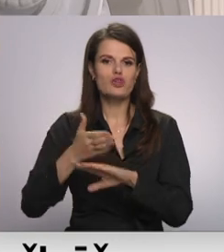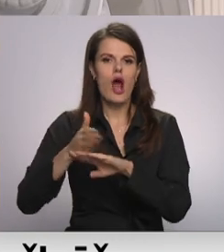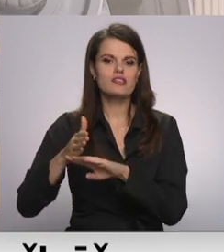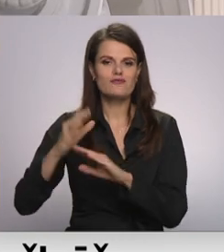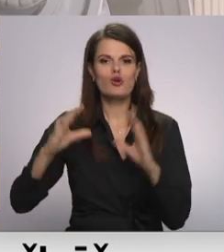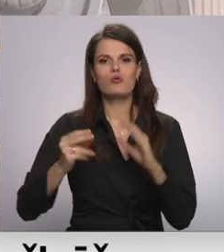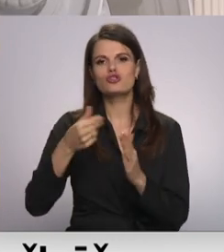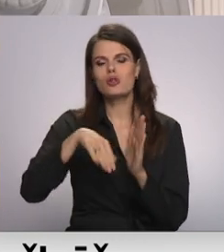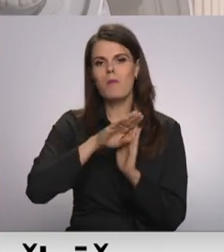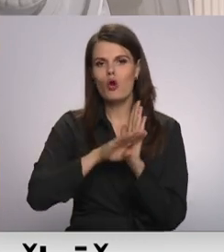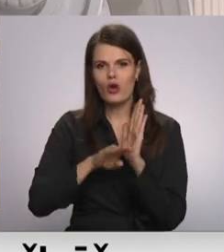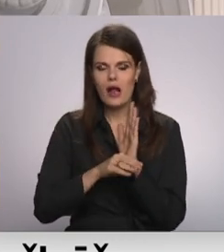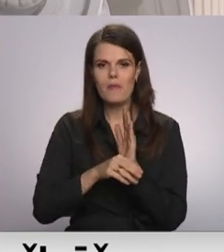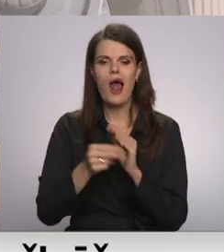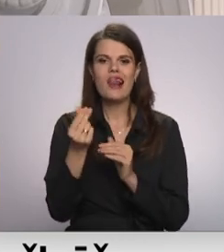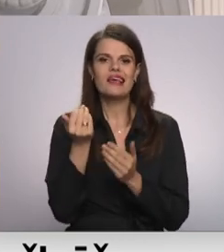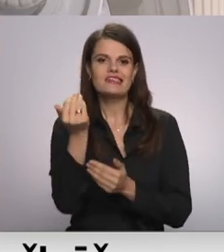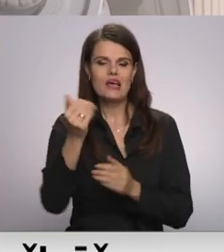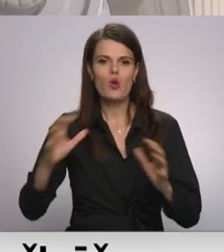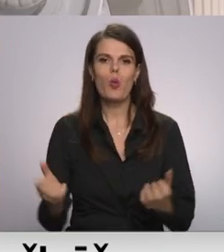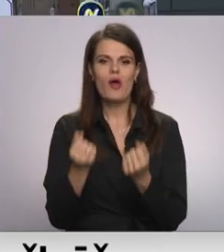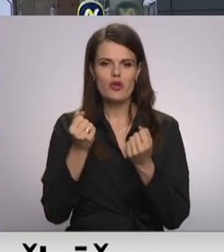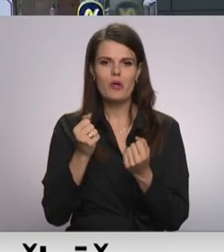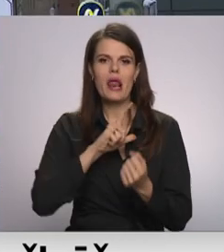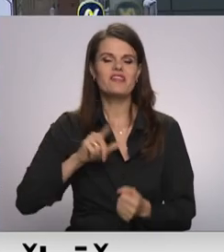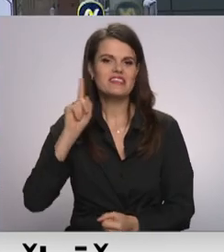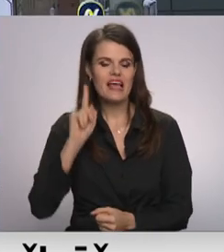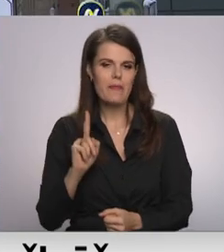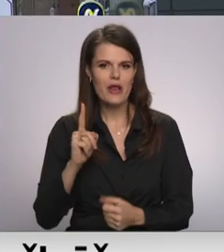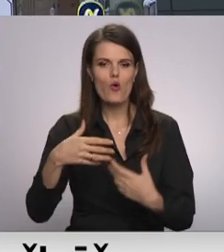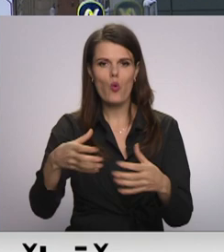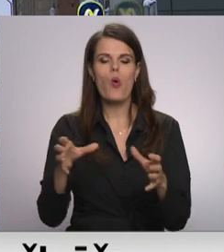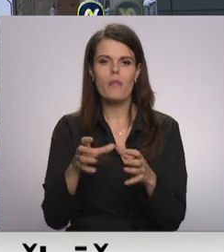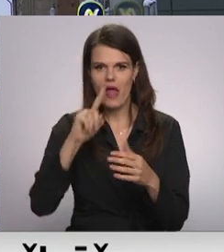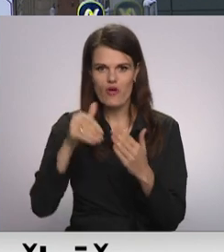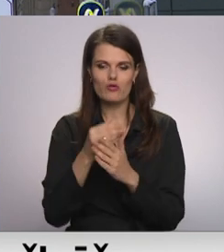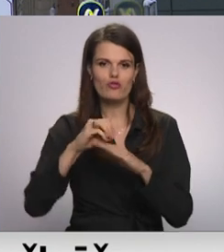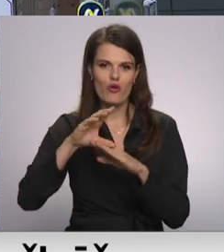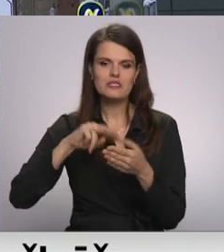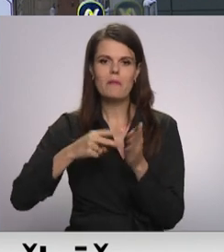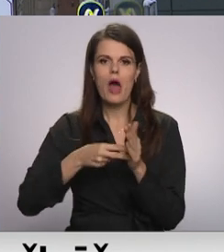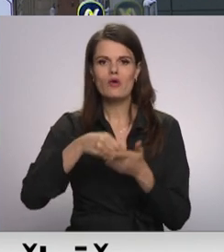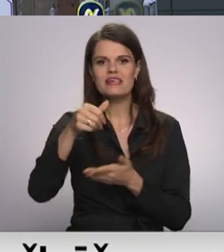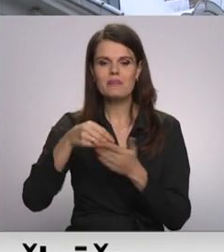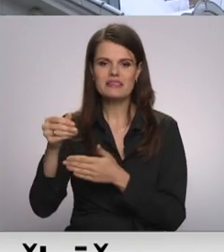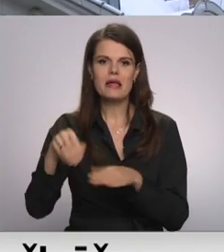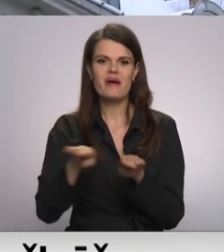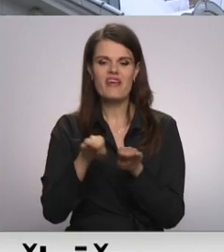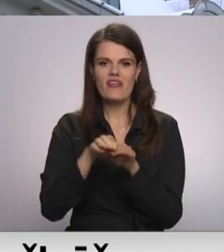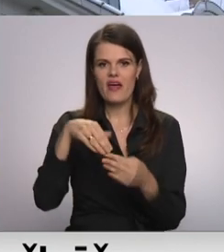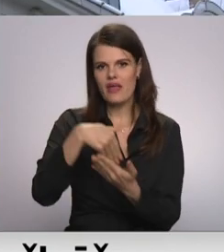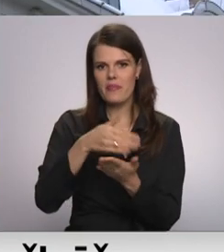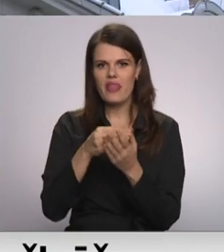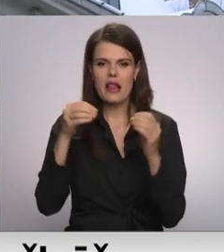programmā, līdzikļa nodibinājumam Latvijas Ebreja kopienas restitūcijas fonds un plānots izmaksāt pa vienādām daļām desmit gadu